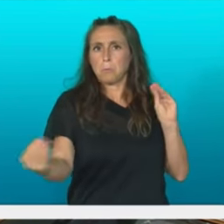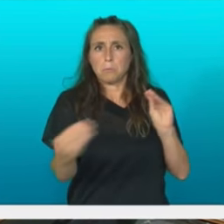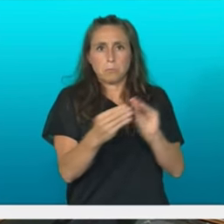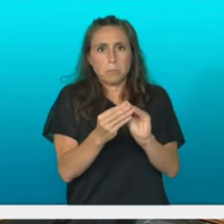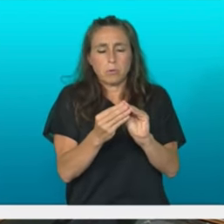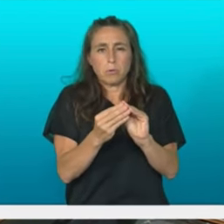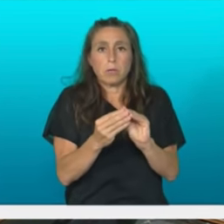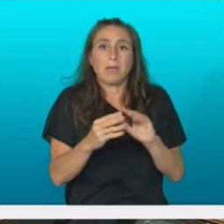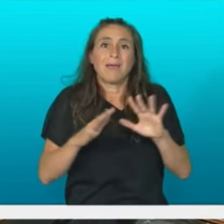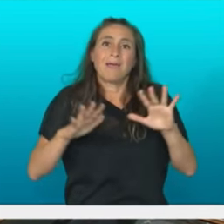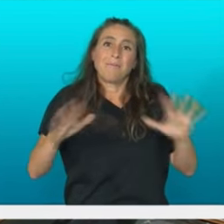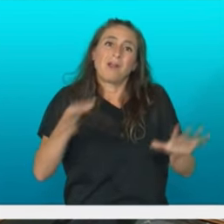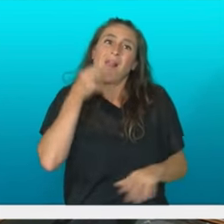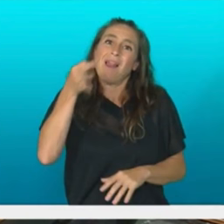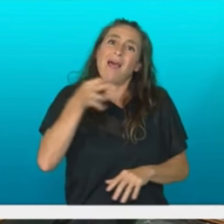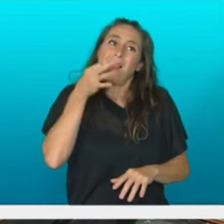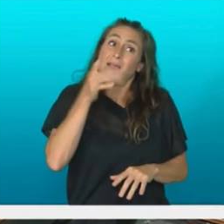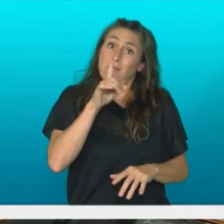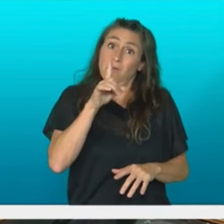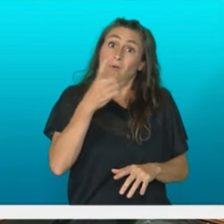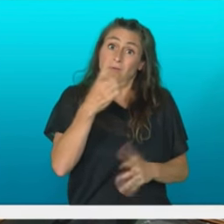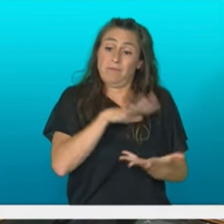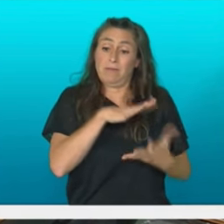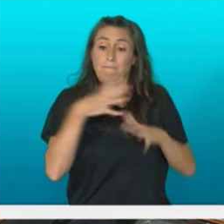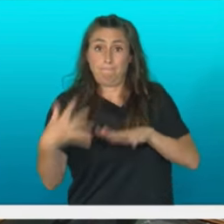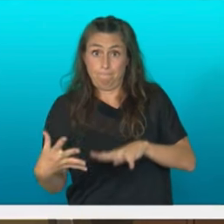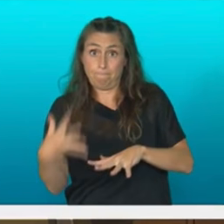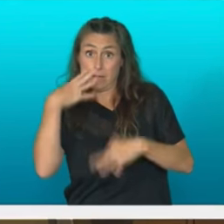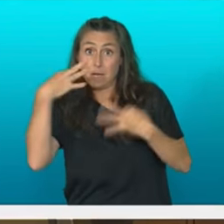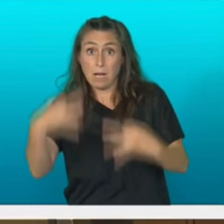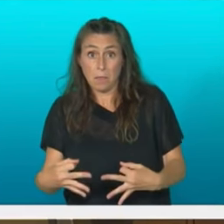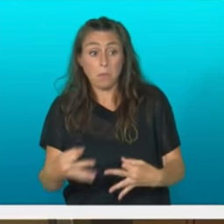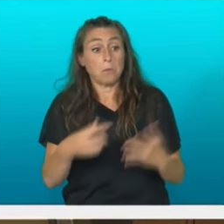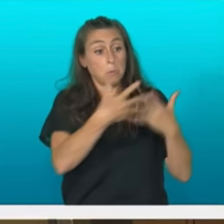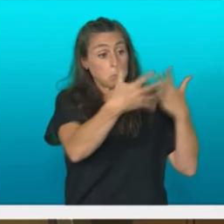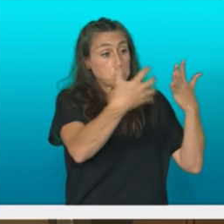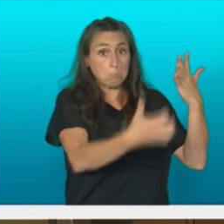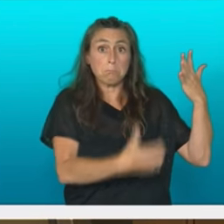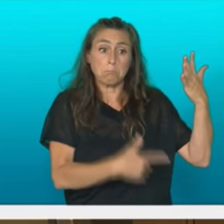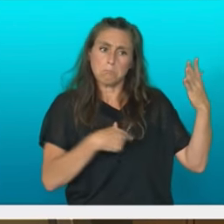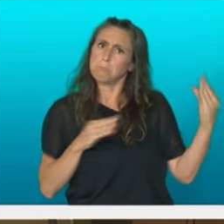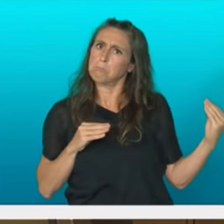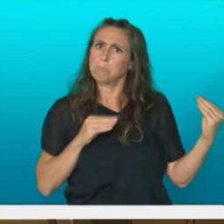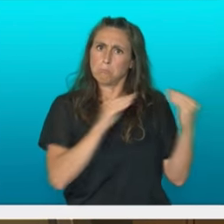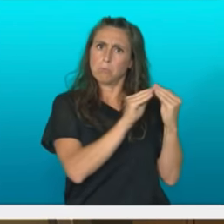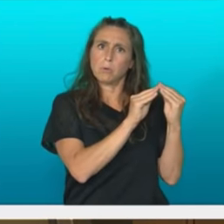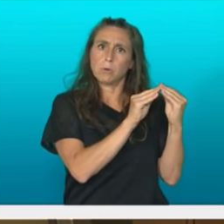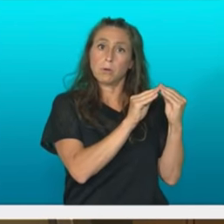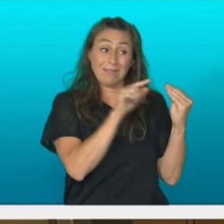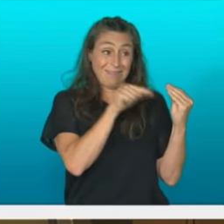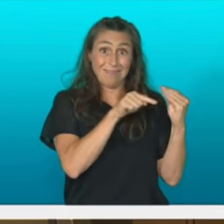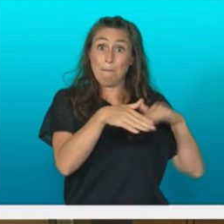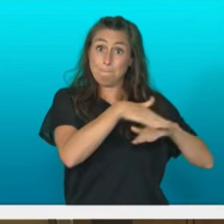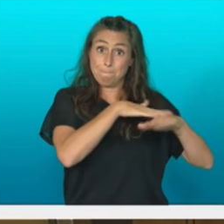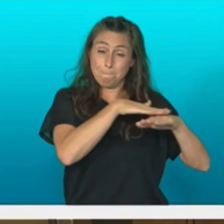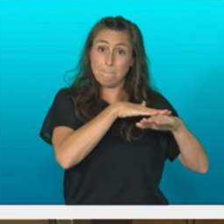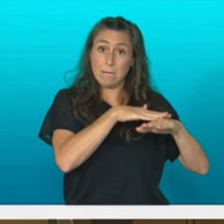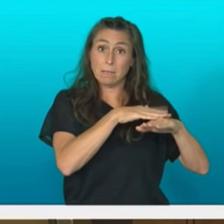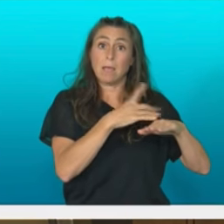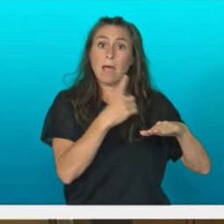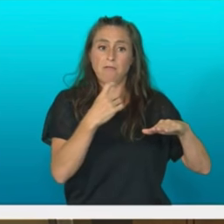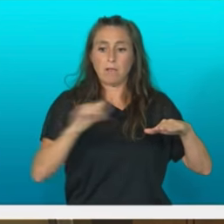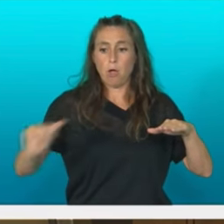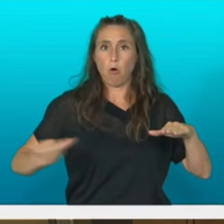erretorikautza ez du izan behar agos gaude hor esaten danarekin ikuspuntu partekatu horretatik abiatuta aukera hundiak